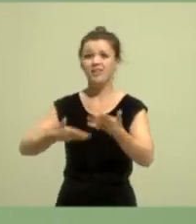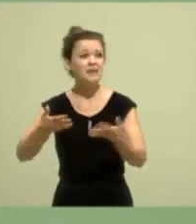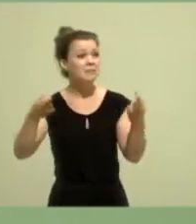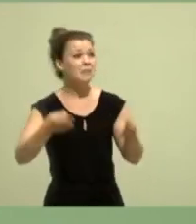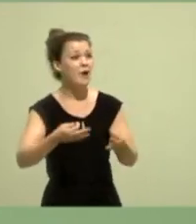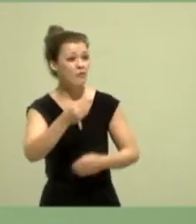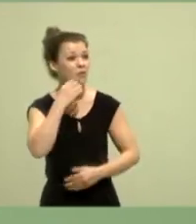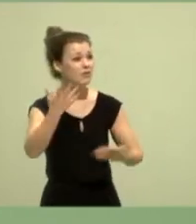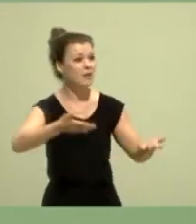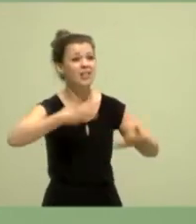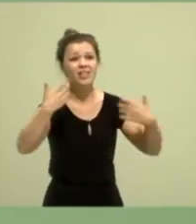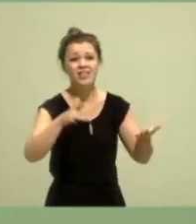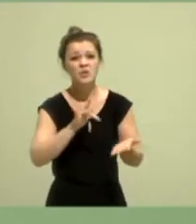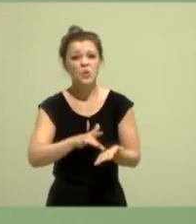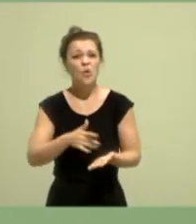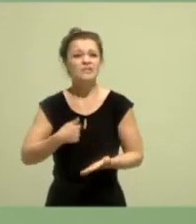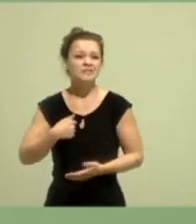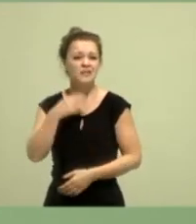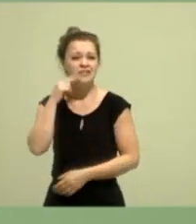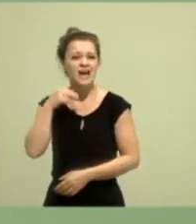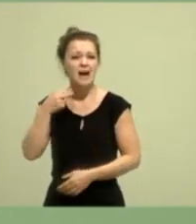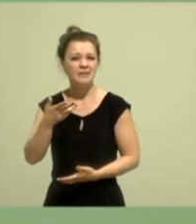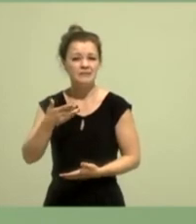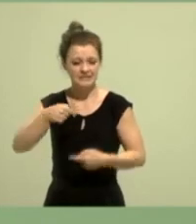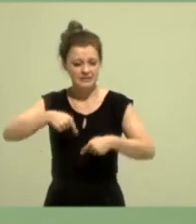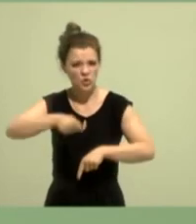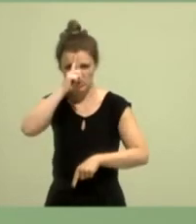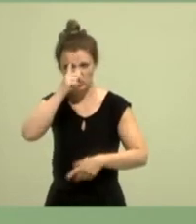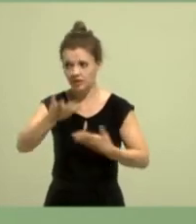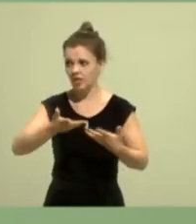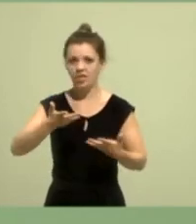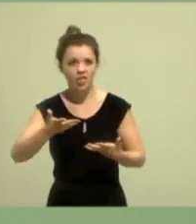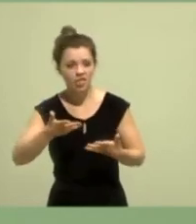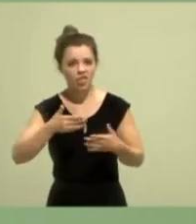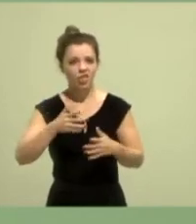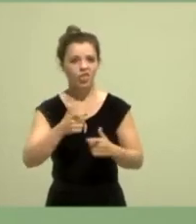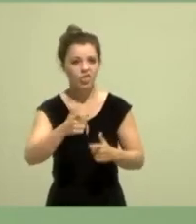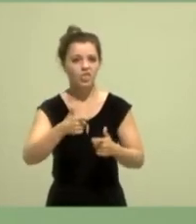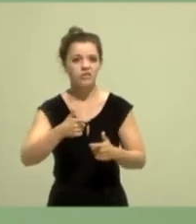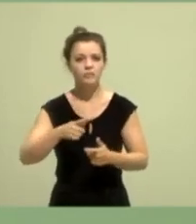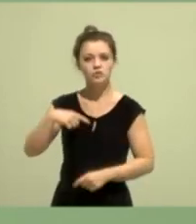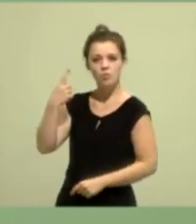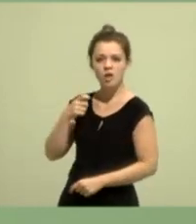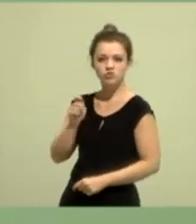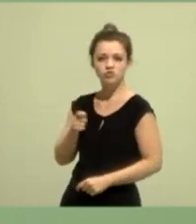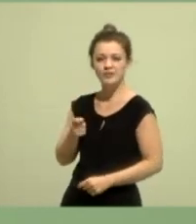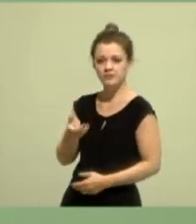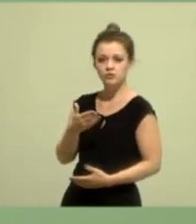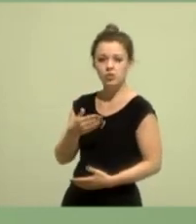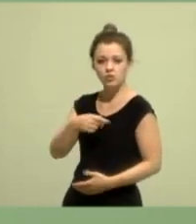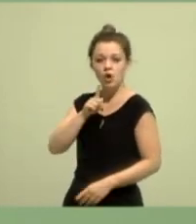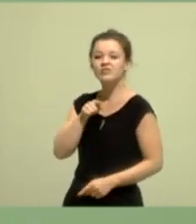heißen. Noch immer definieren manche Menschen und unterscheiden zwischen denen und wir.